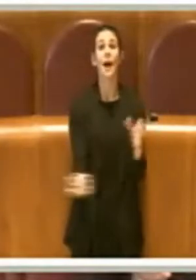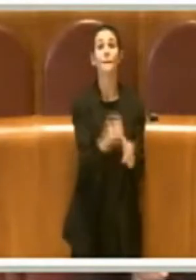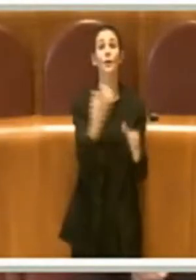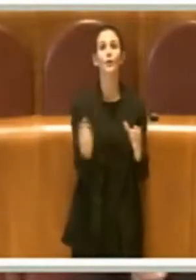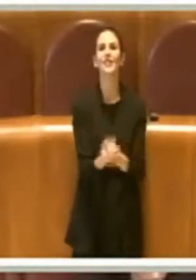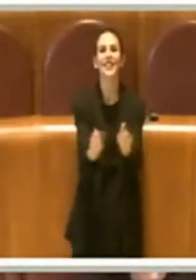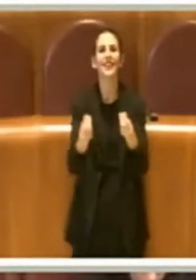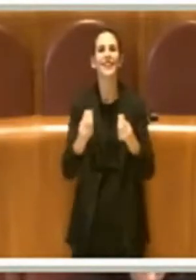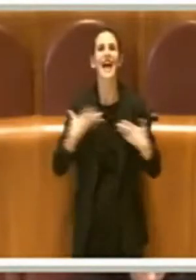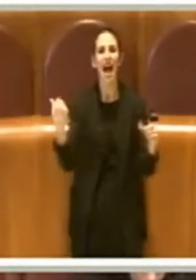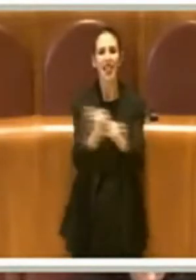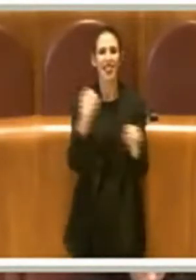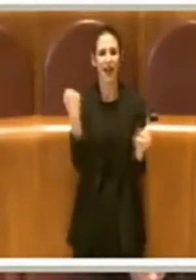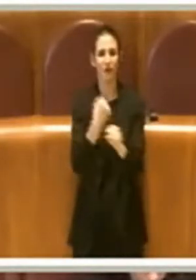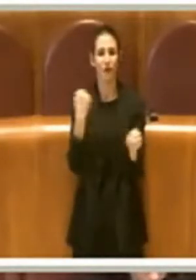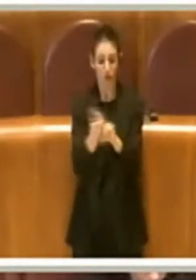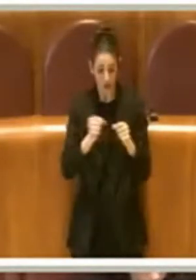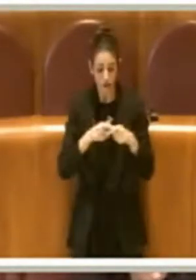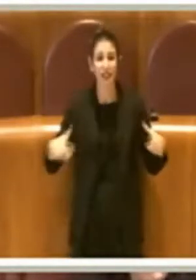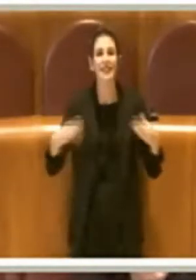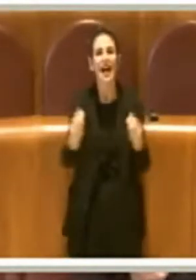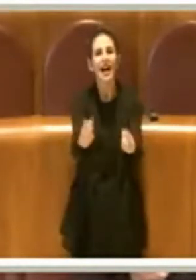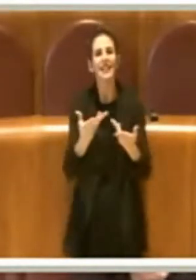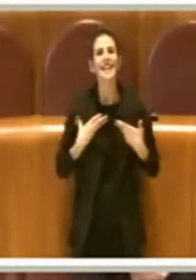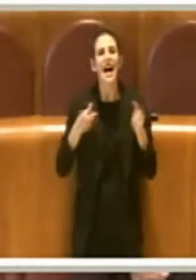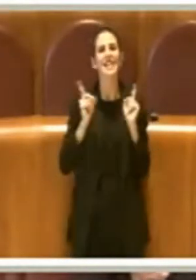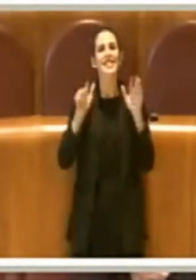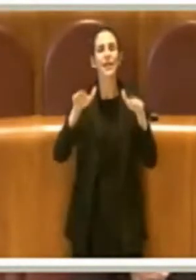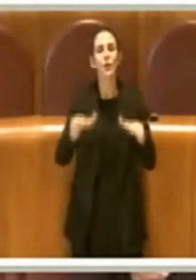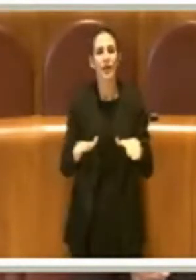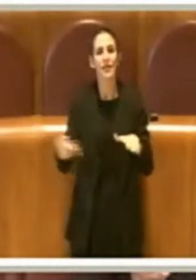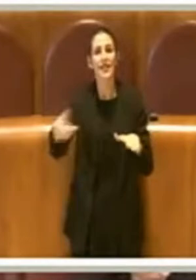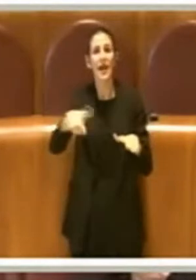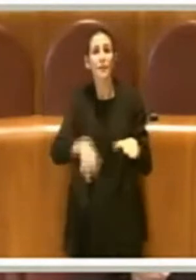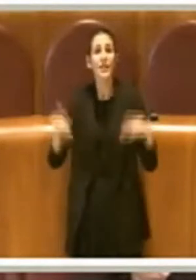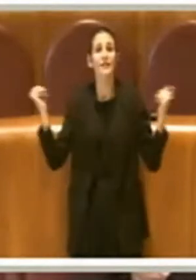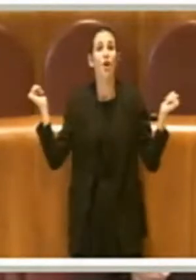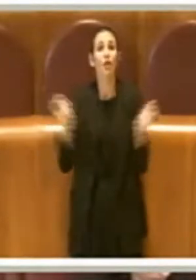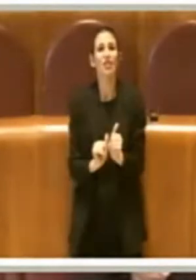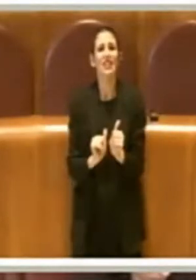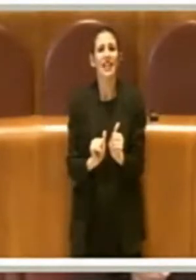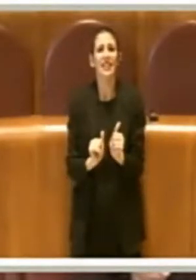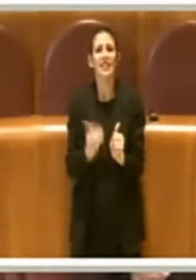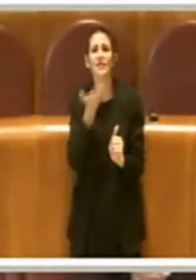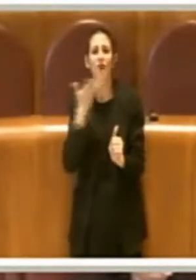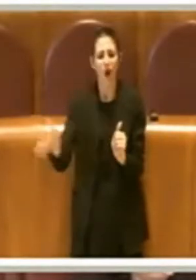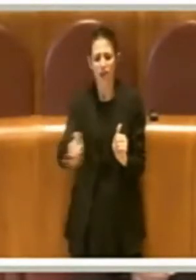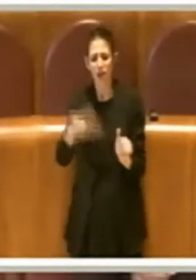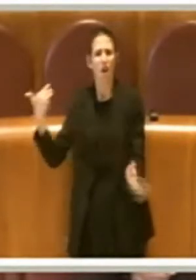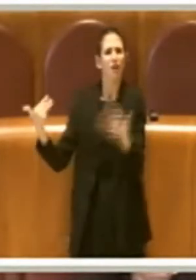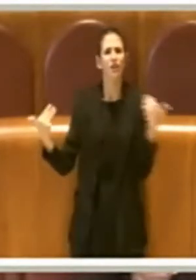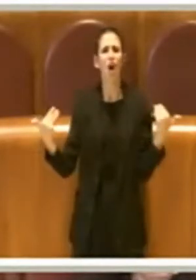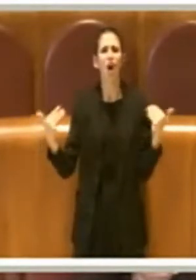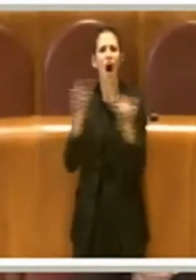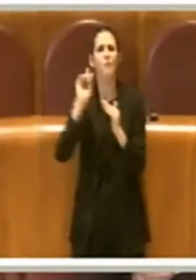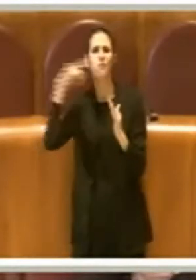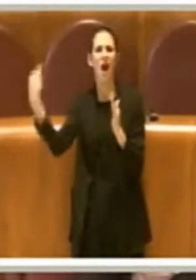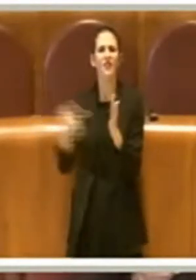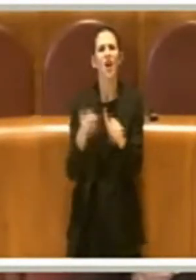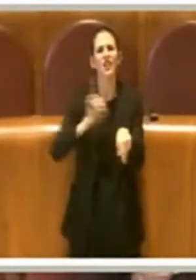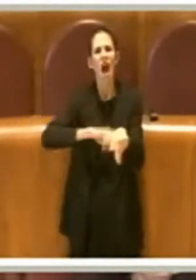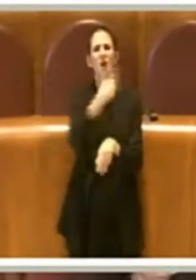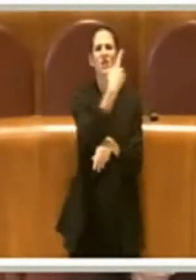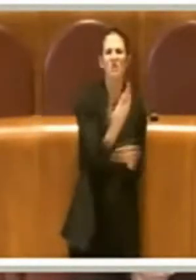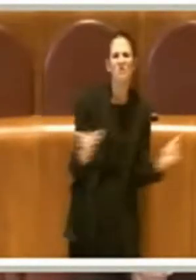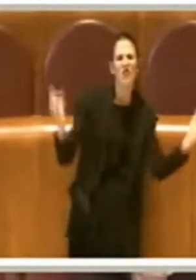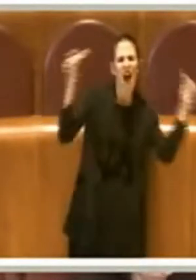sicurezza nella città. Perché quei cittadini che le hanno fatte togliere, quando tornano a casa a luna di notte, a mezzanotte,